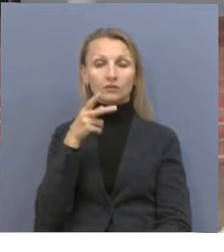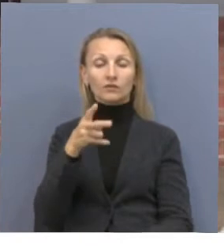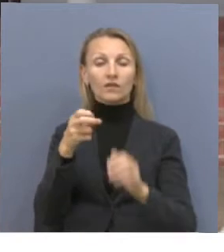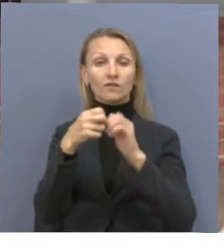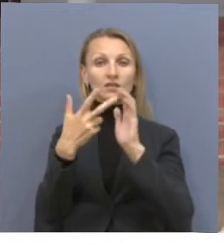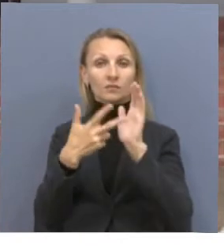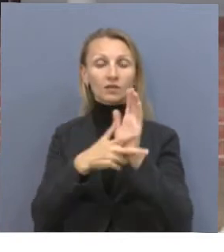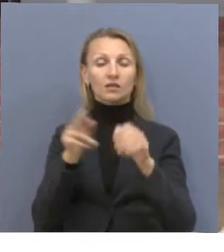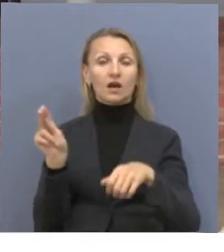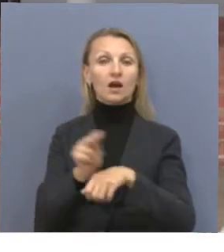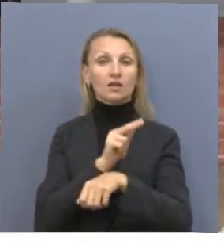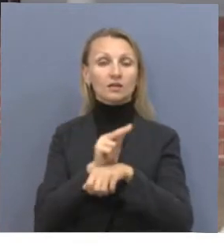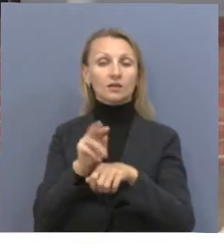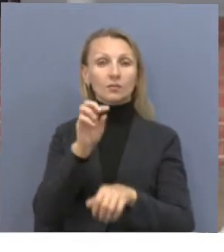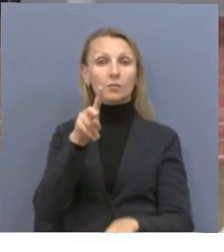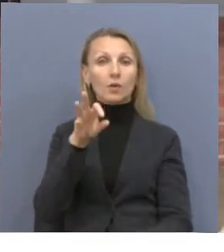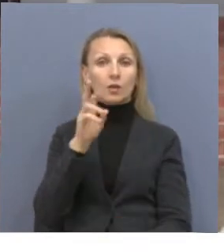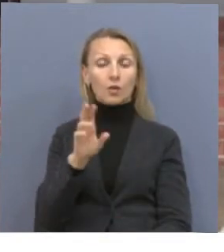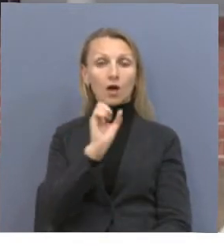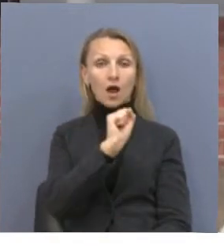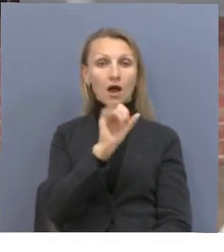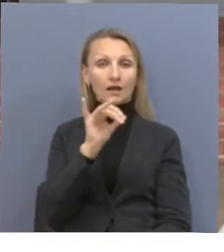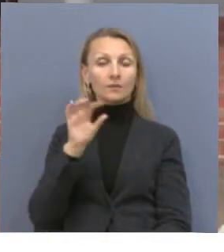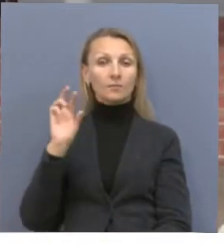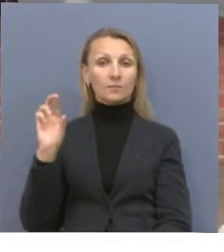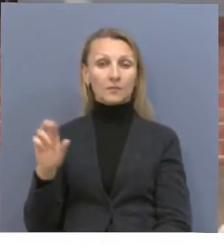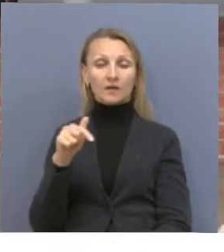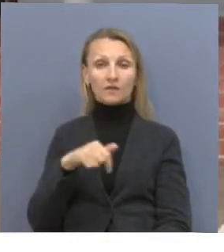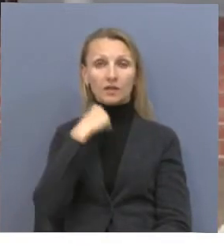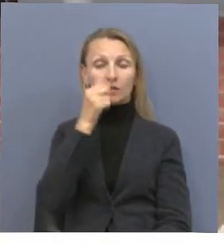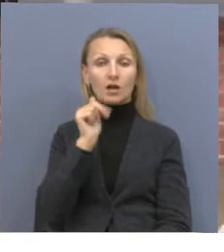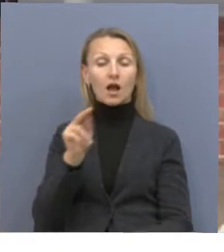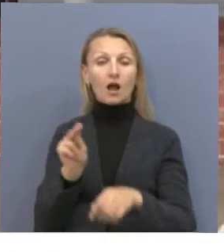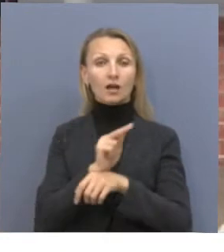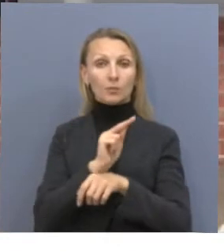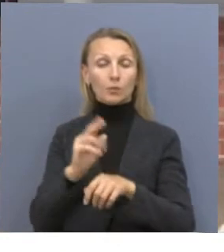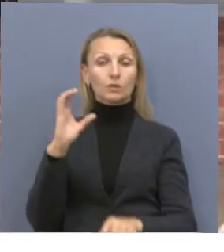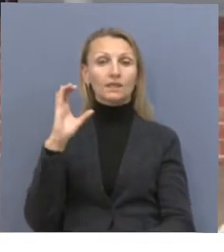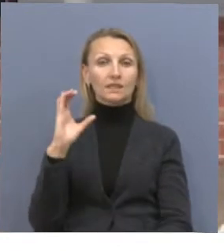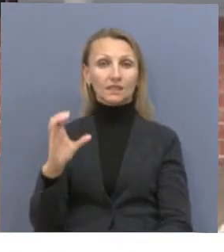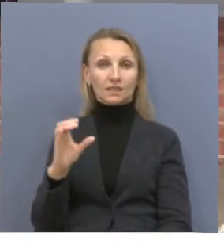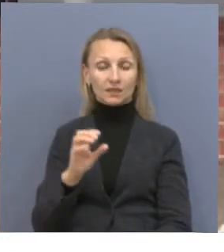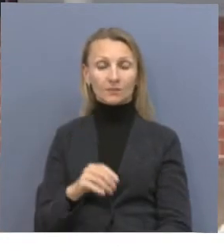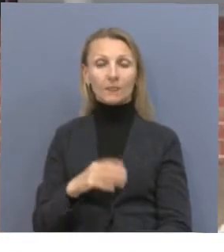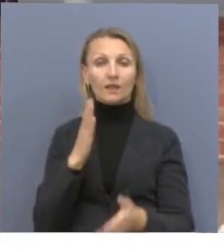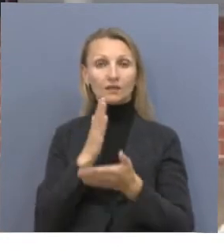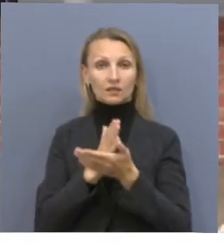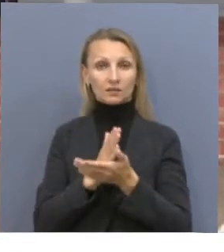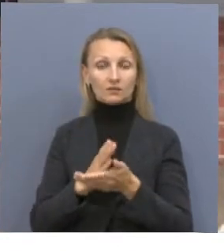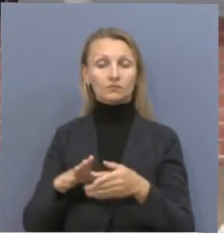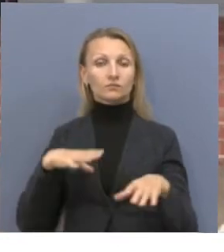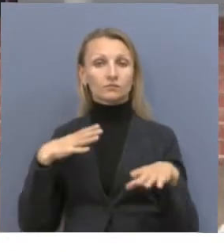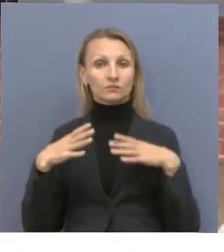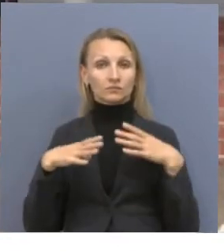году отремонтированы блоки А и Б. В этом году проводится капитальный ремонт блока С. Здесь есть актовые спортивные залы,